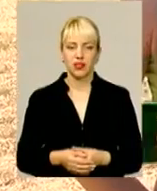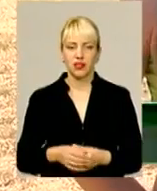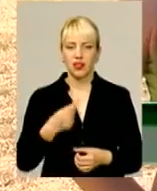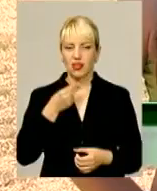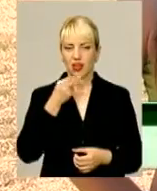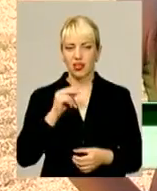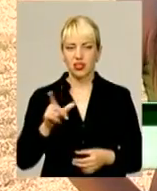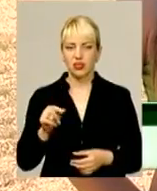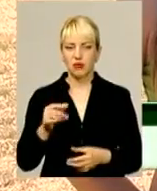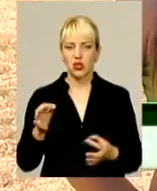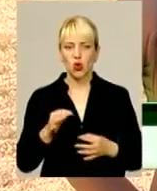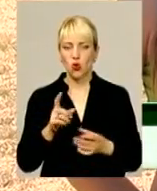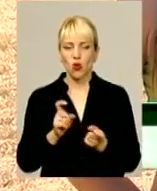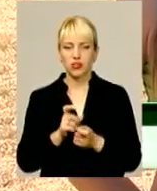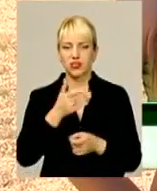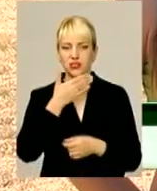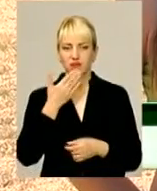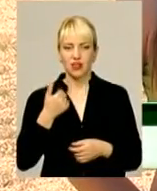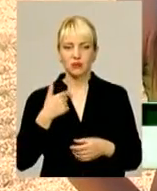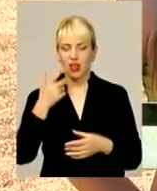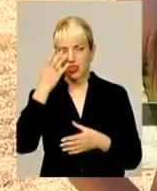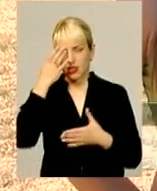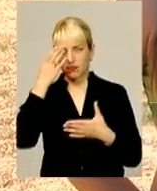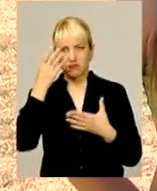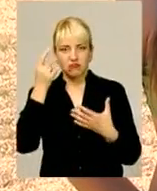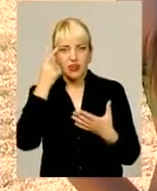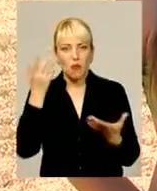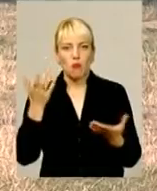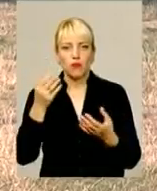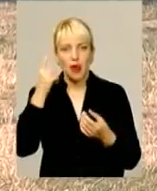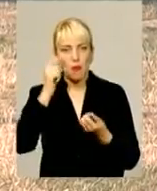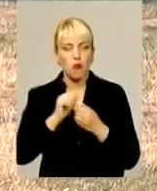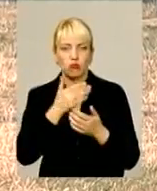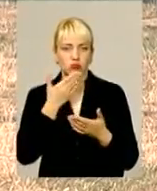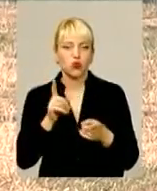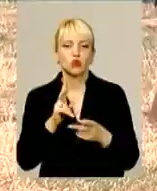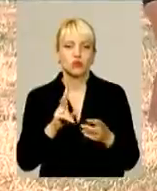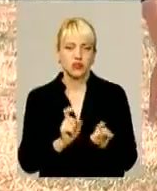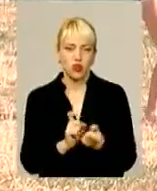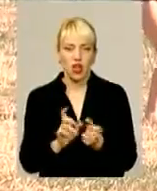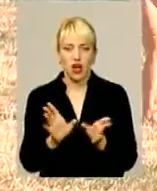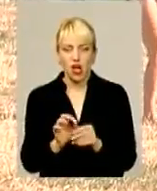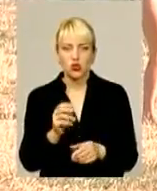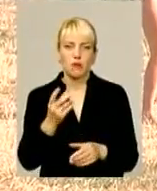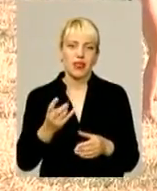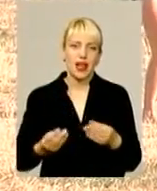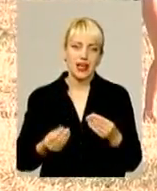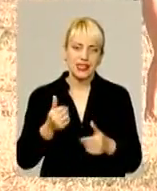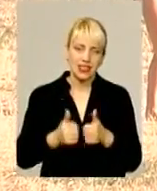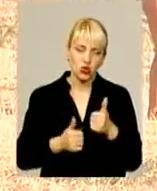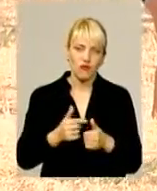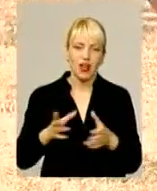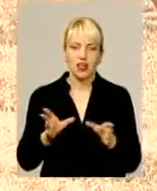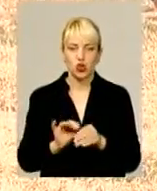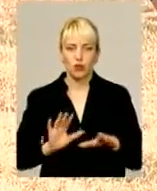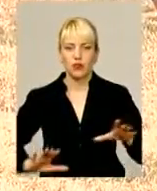наперніться, тому що ми ніколи не сваримося. Я не помню таких змагань, щоб ми сварилися. Разом на змагання, разом і на тренування. Їх дівчата